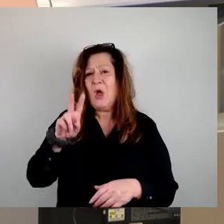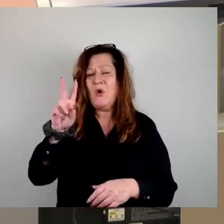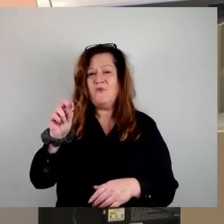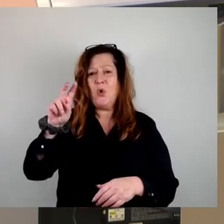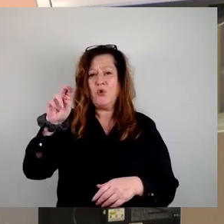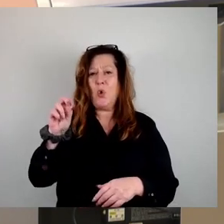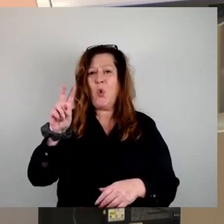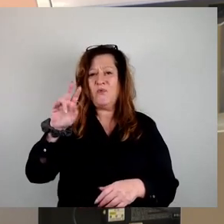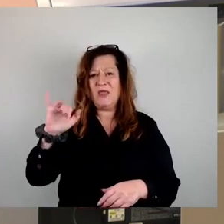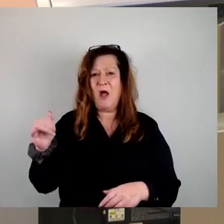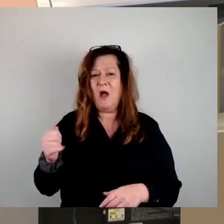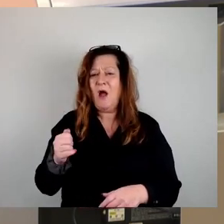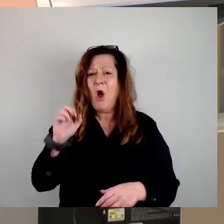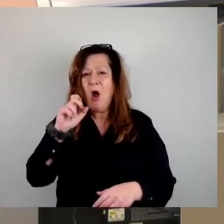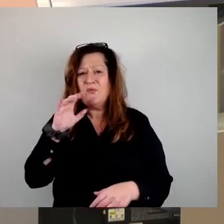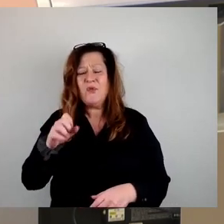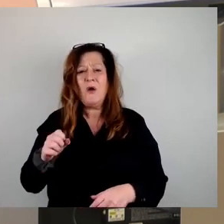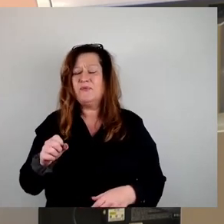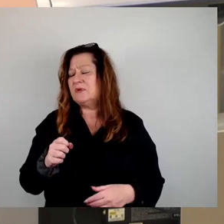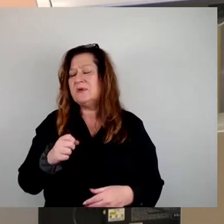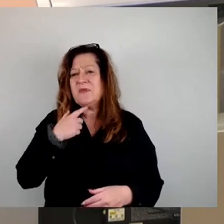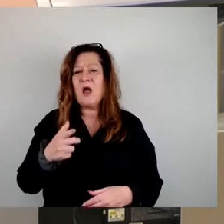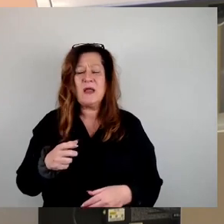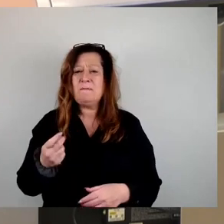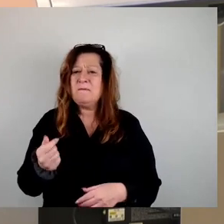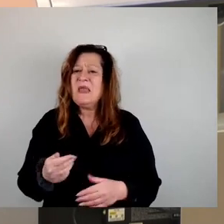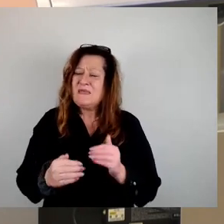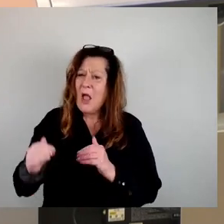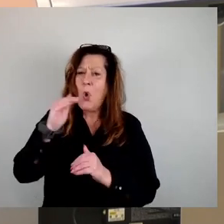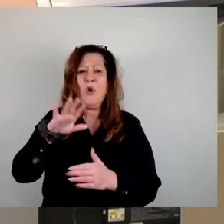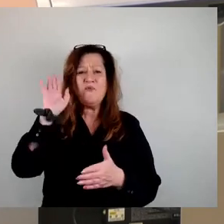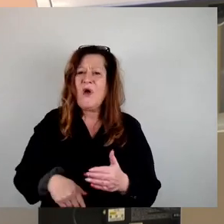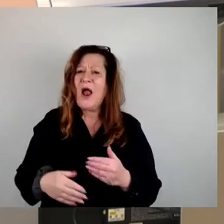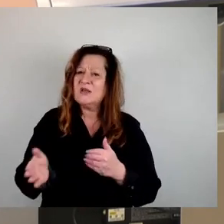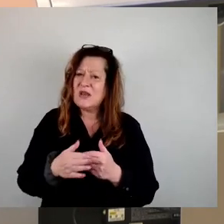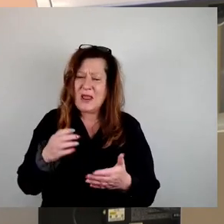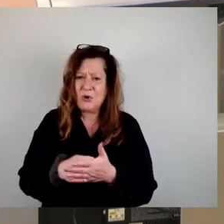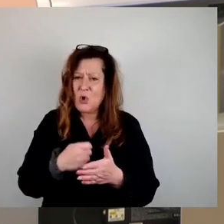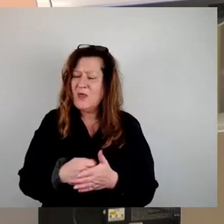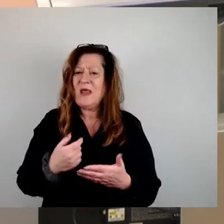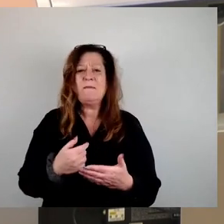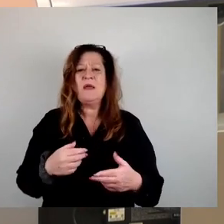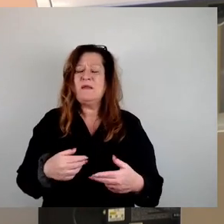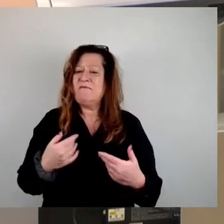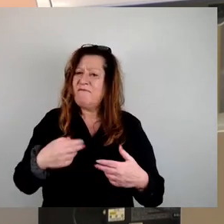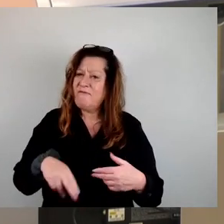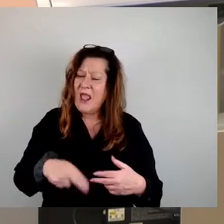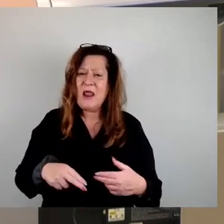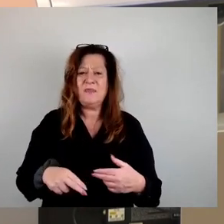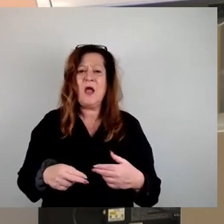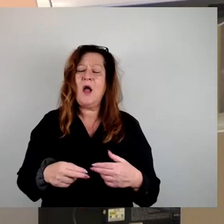auskotzen. Unangebrachte Mieterhöhungen, falsche Nebenkostenabrechnungen, fehlende Renovierungswille, renditeorientierte